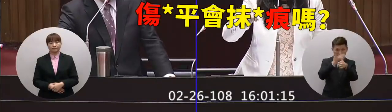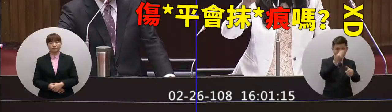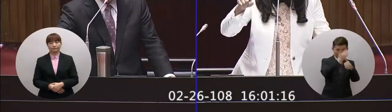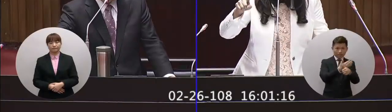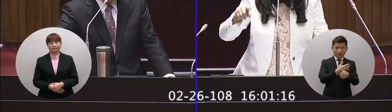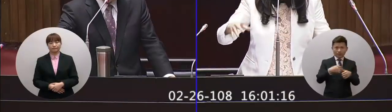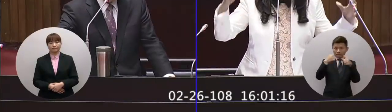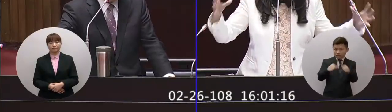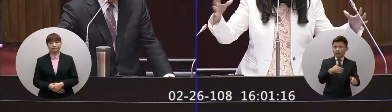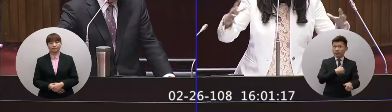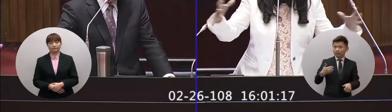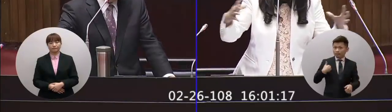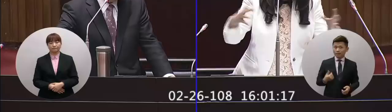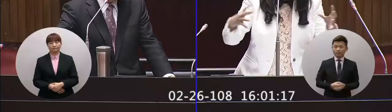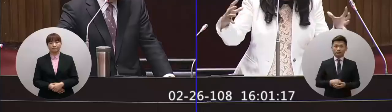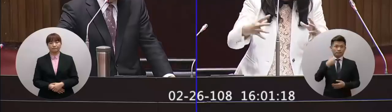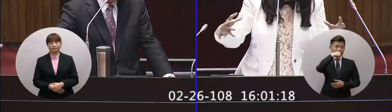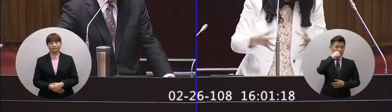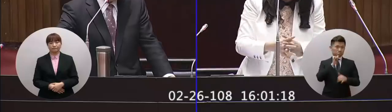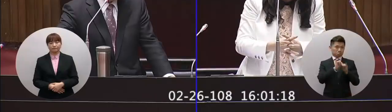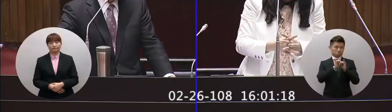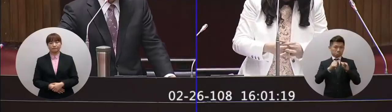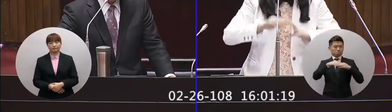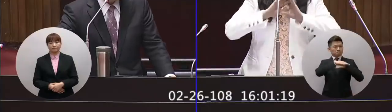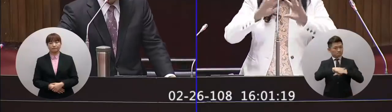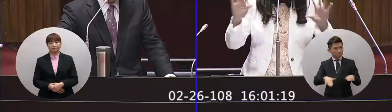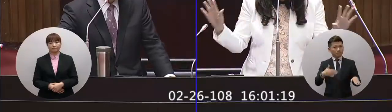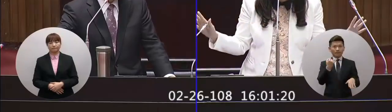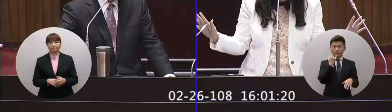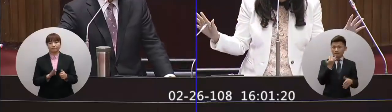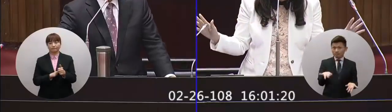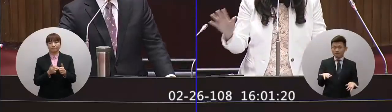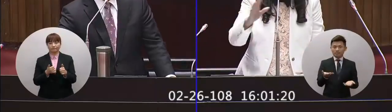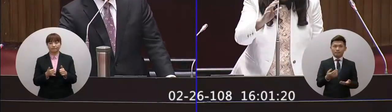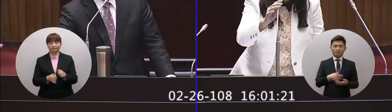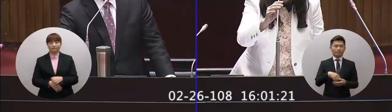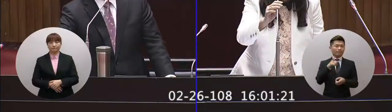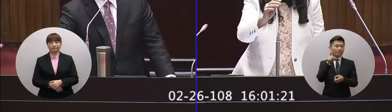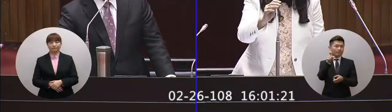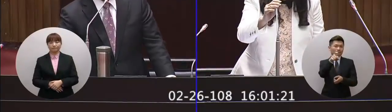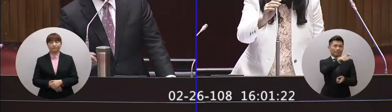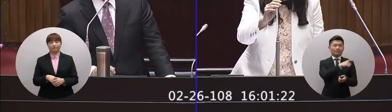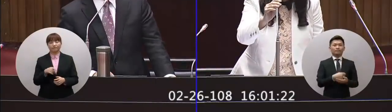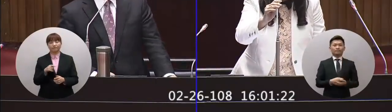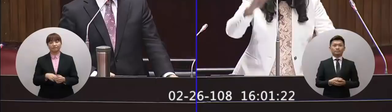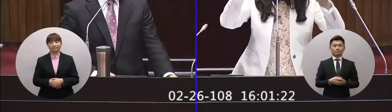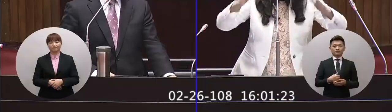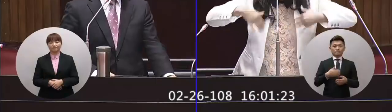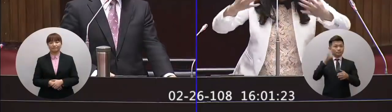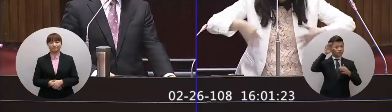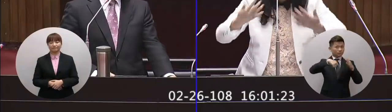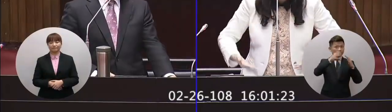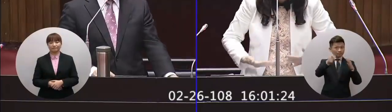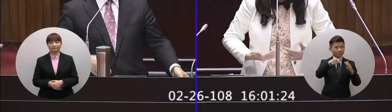會抹橫嗎你覺得這樣子這個台灣社會會和諧嗎完全看不到蘇院長我真的請你